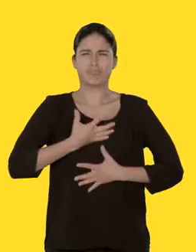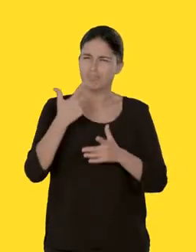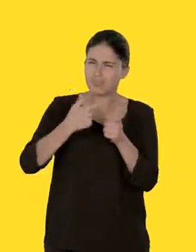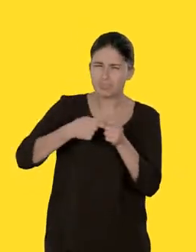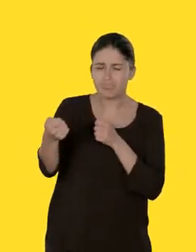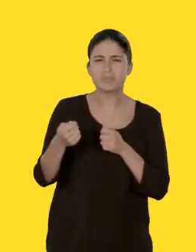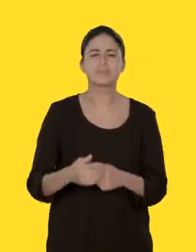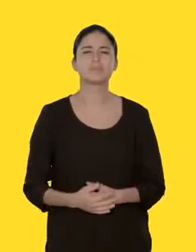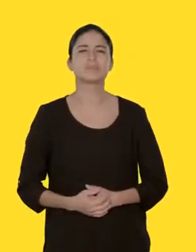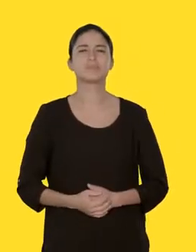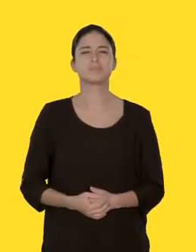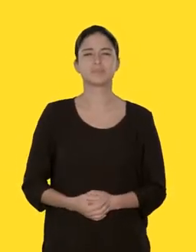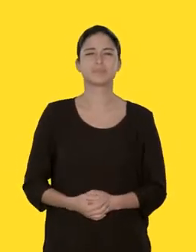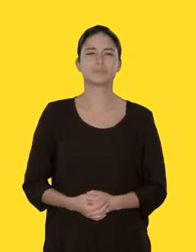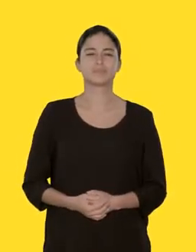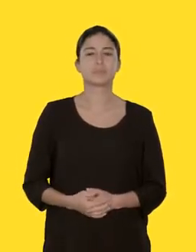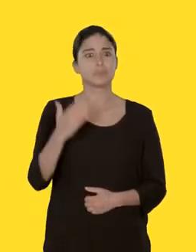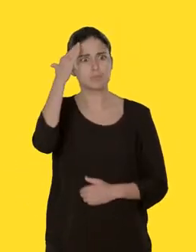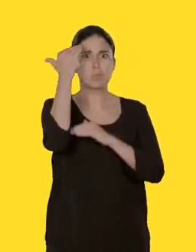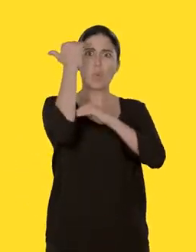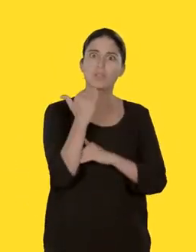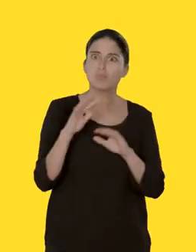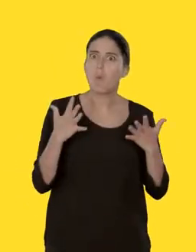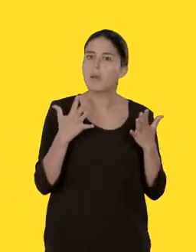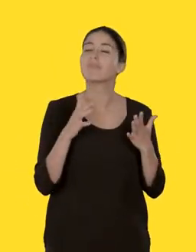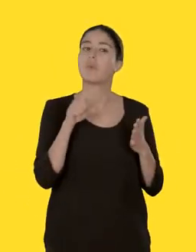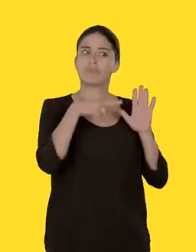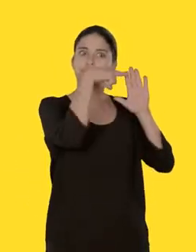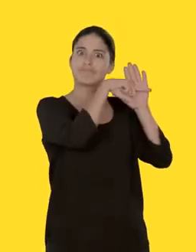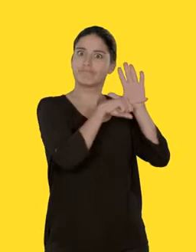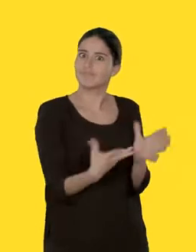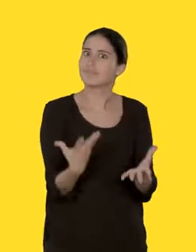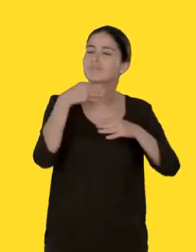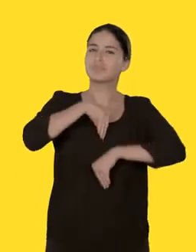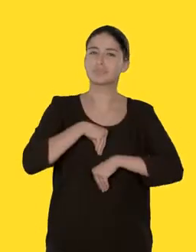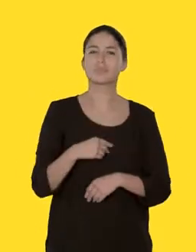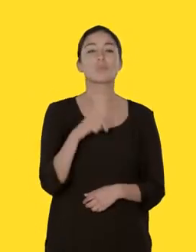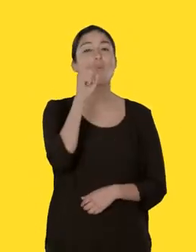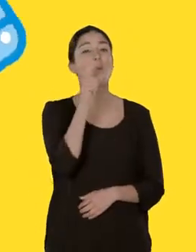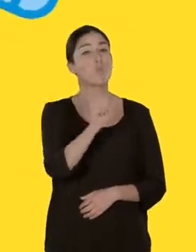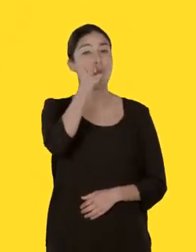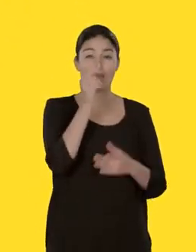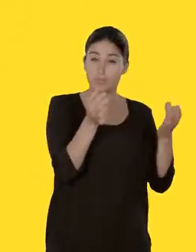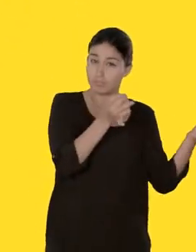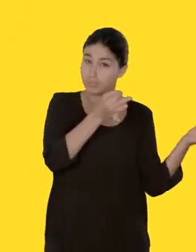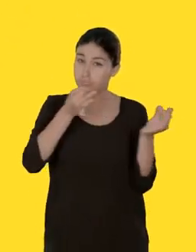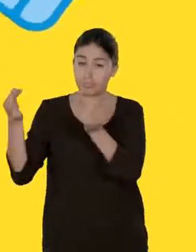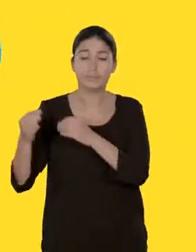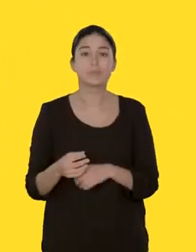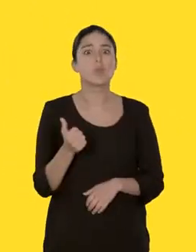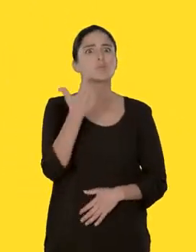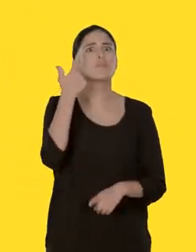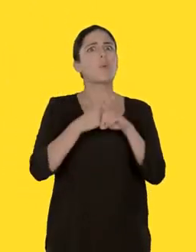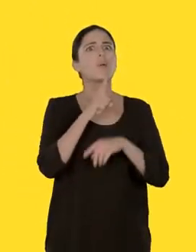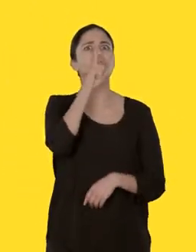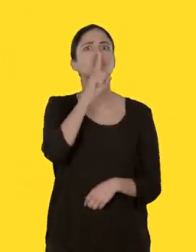nausées, propos incohérents. Pour vous protéger, adoptez les bons gestes. Buvez régulièrement de l'eau.